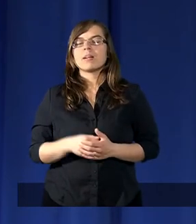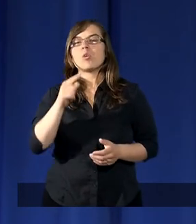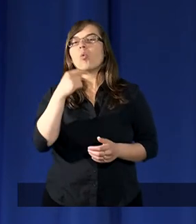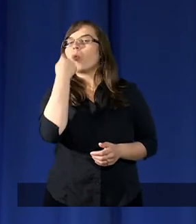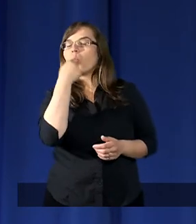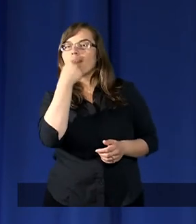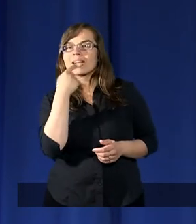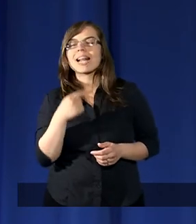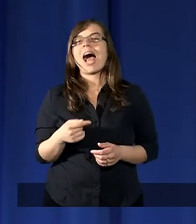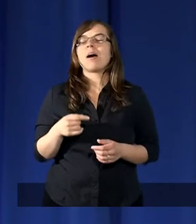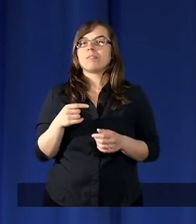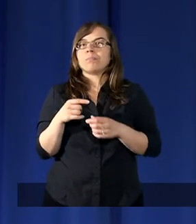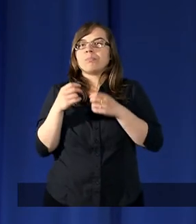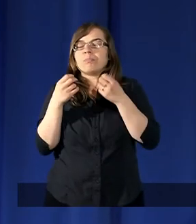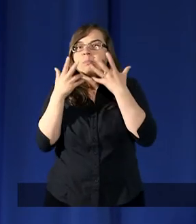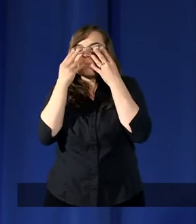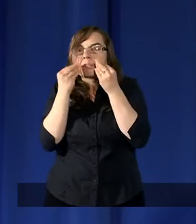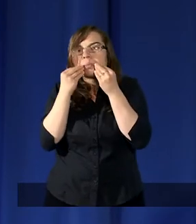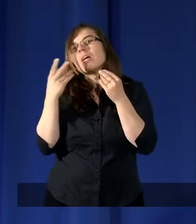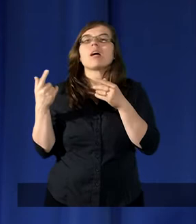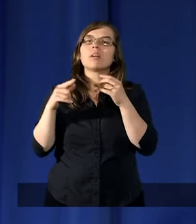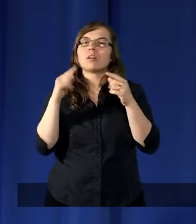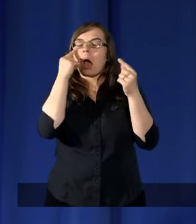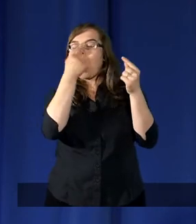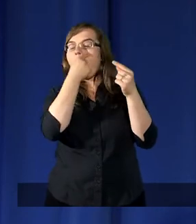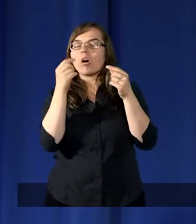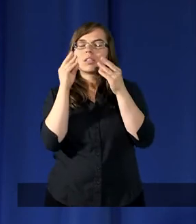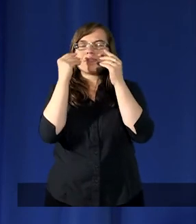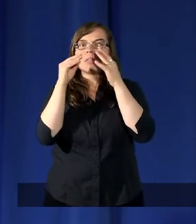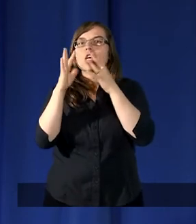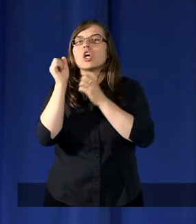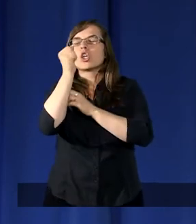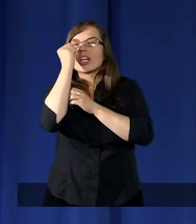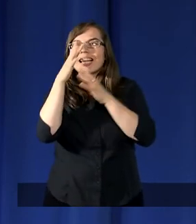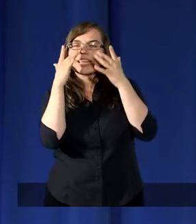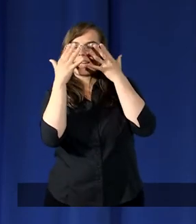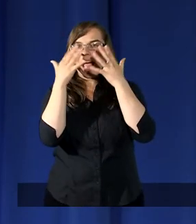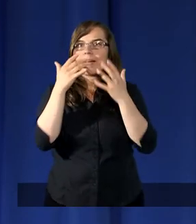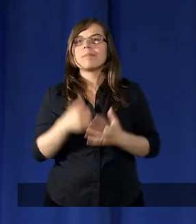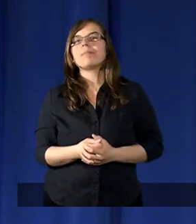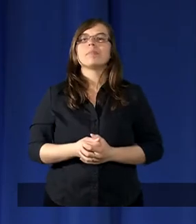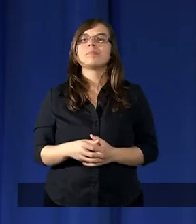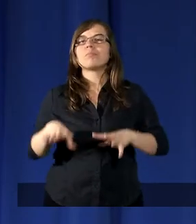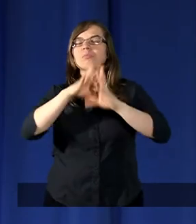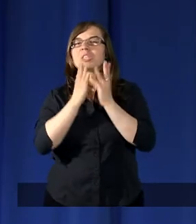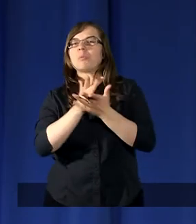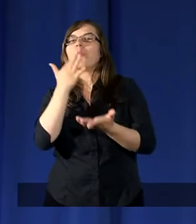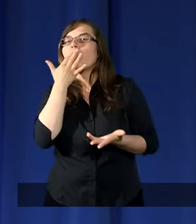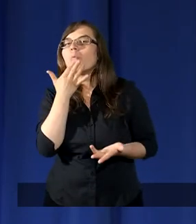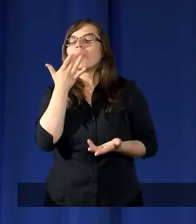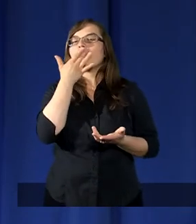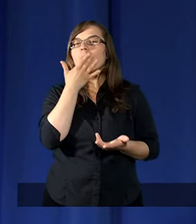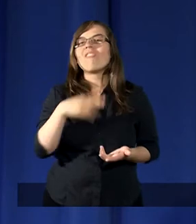usta spieczone, oczy szkliste i wszyscy tylko mówili